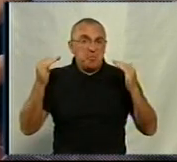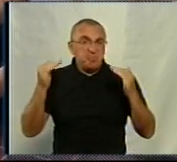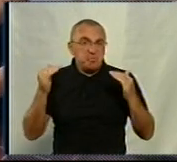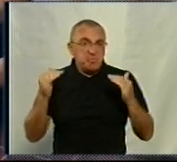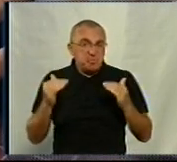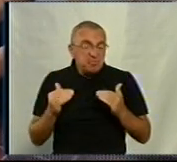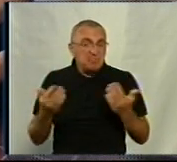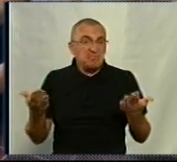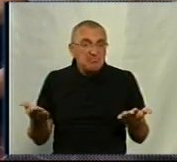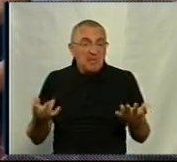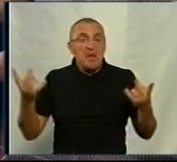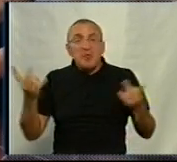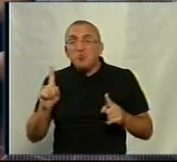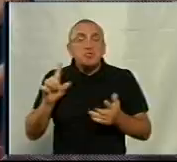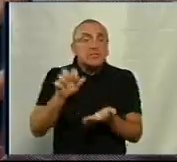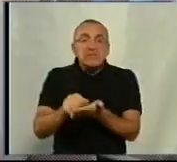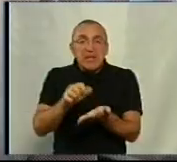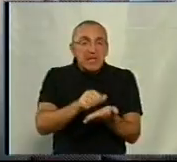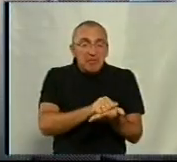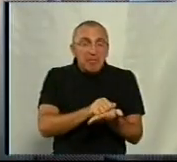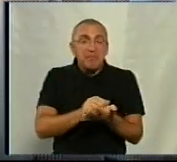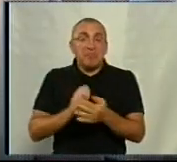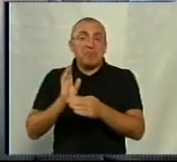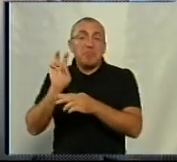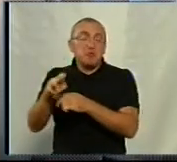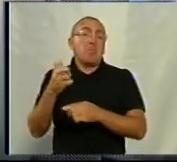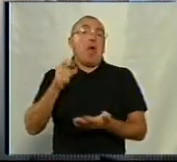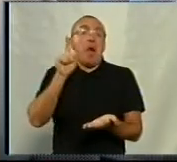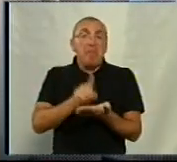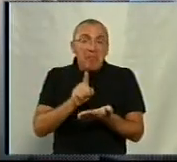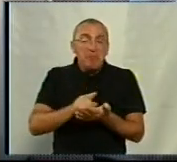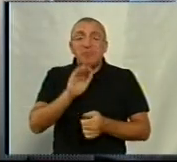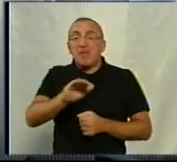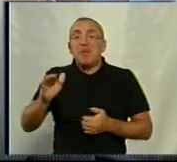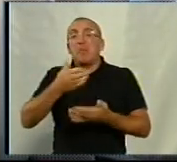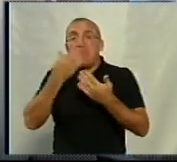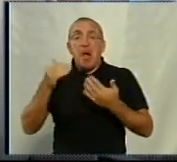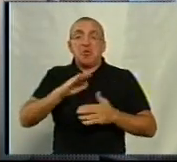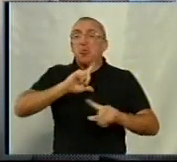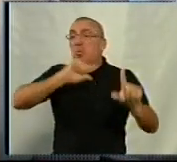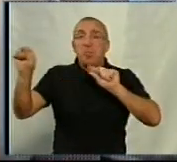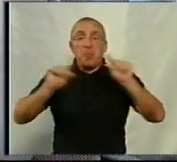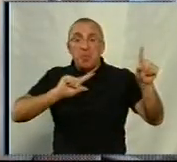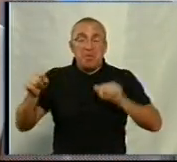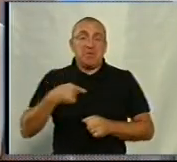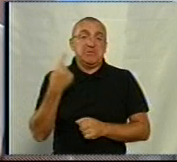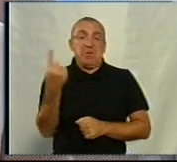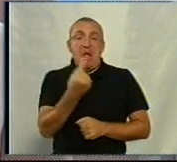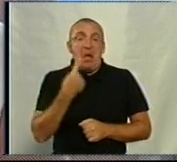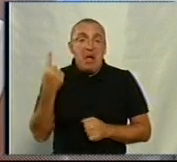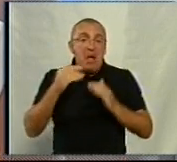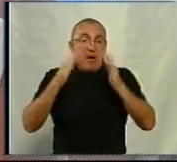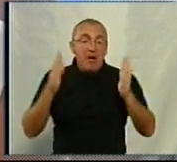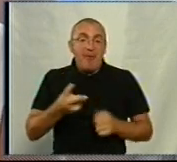І треба цимось займатися. Пішла на пенсію. Дітей немає, діти пороз'їжджалися. Сама вдома. Тут